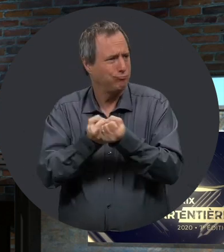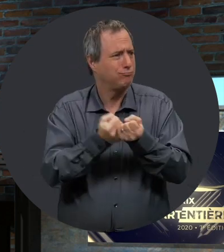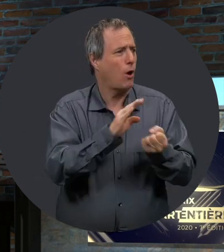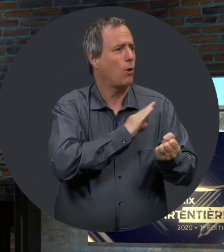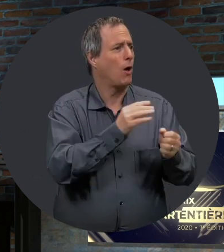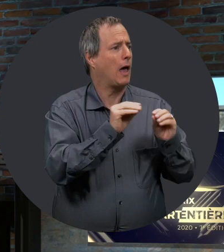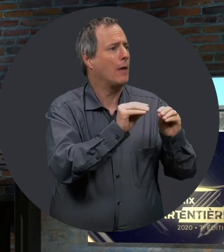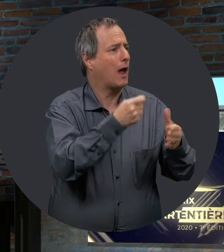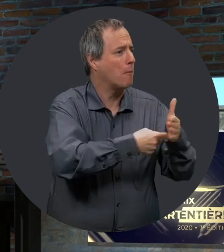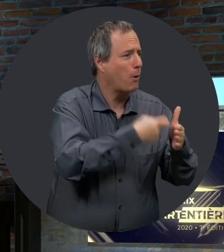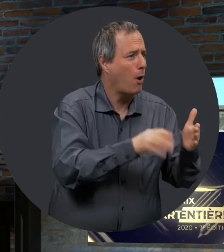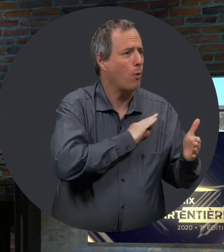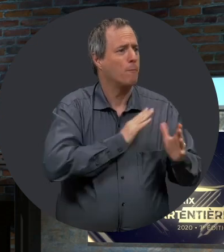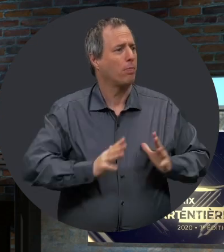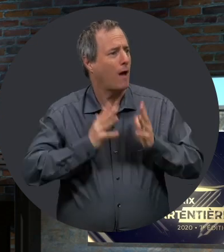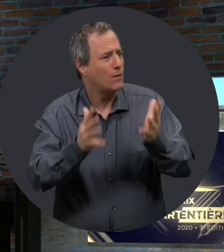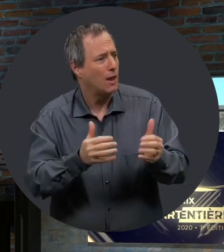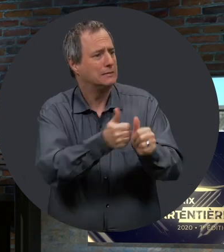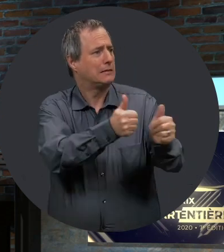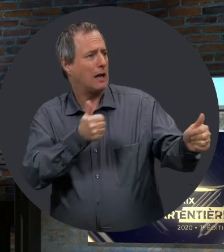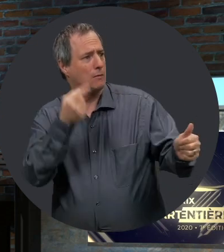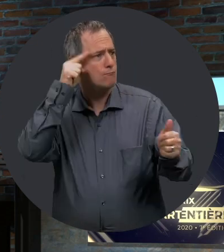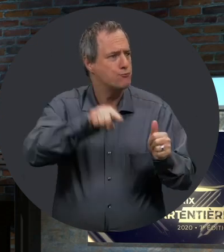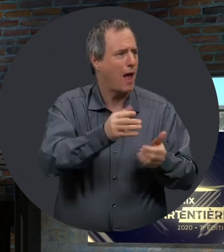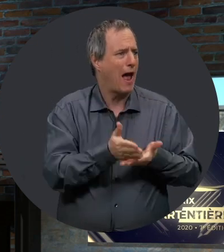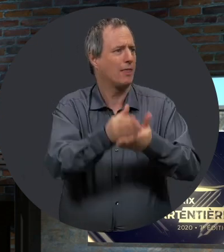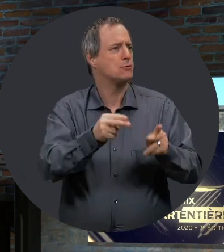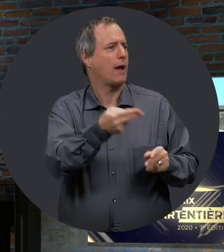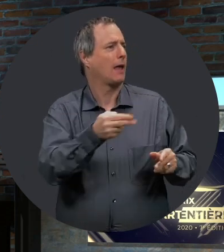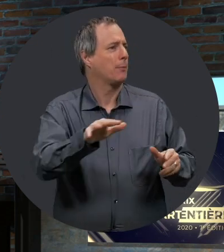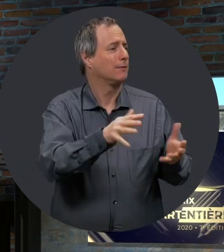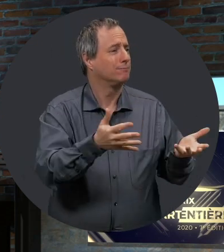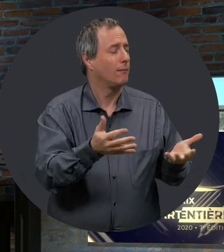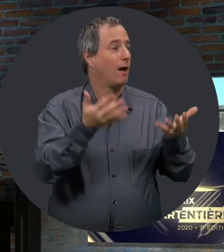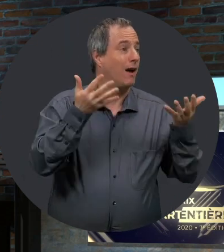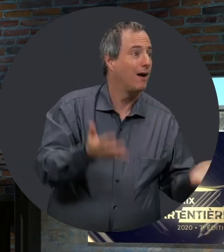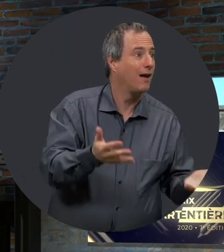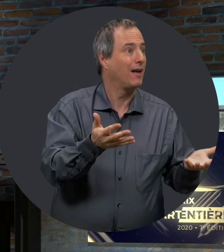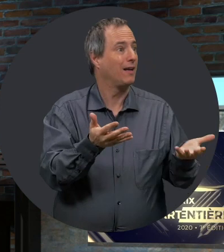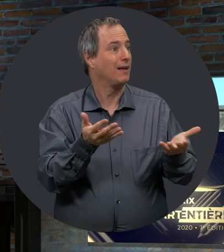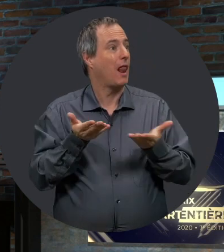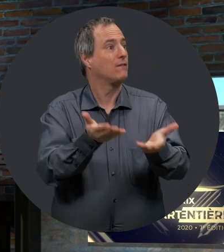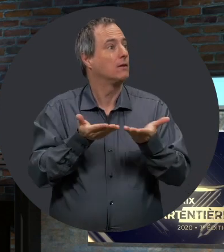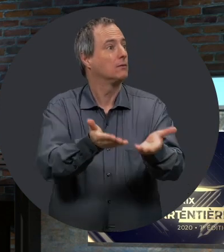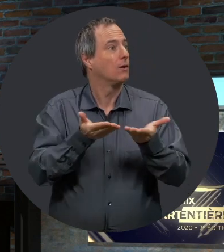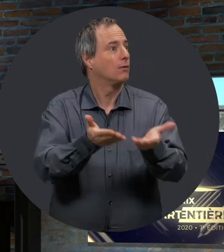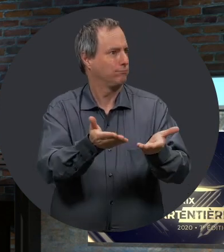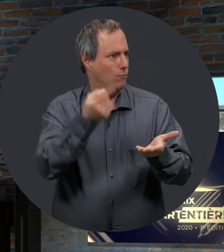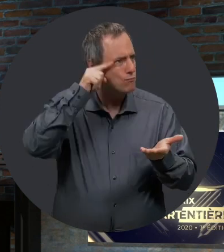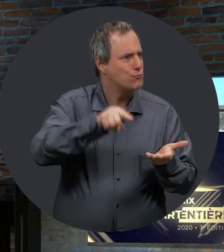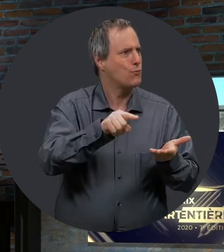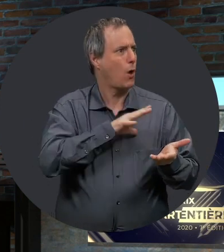soutien. On a eu des cliniques d'impôt avec des bénévoles qui étaient à distance pour pouvoir aider les personnes handicapées. Enfin, des services de